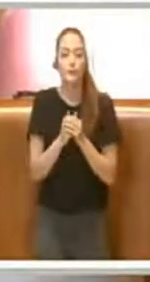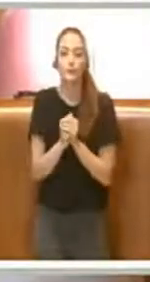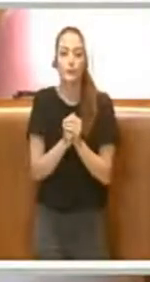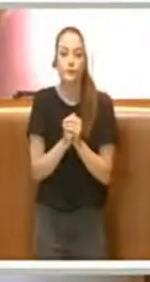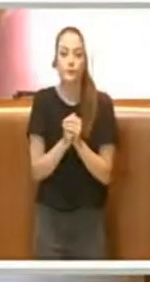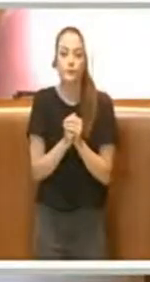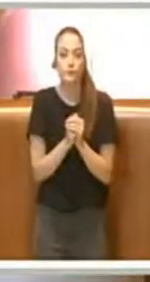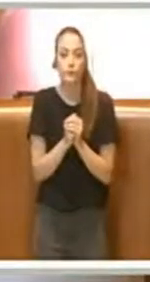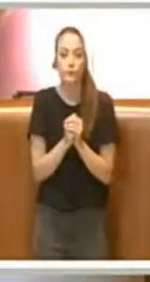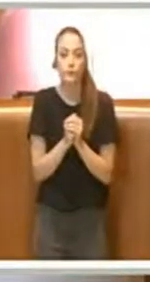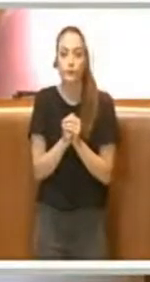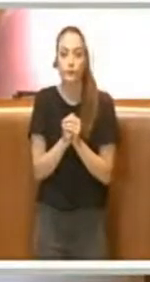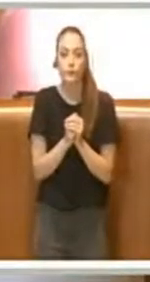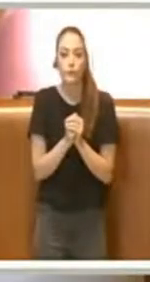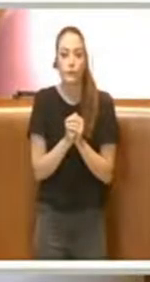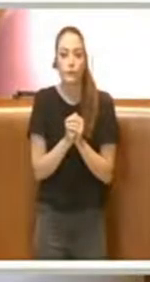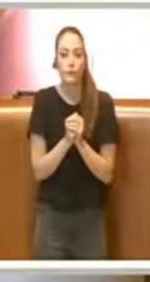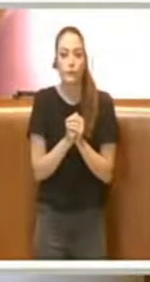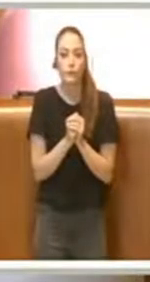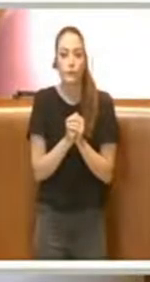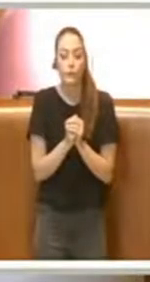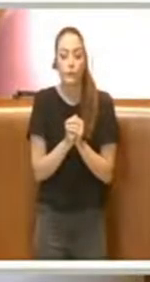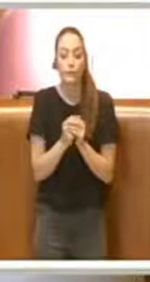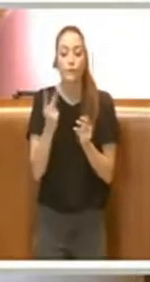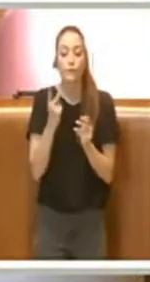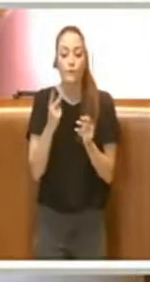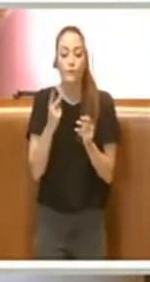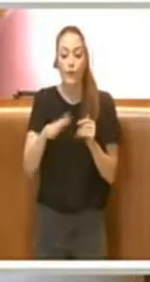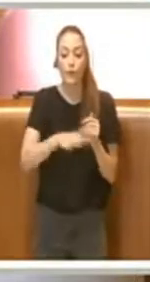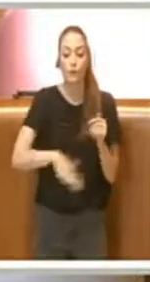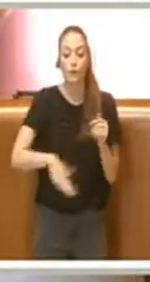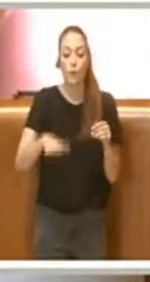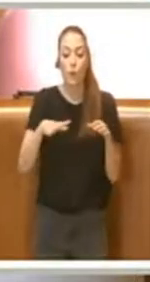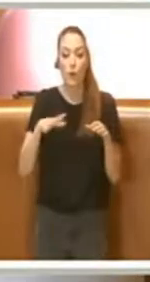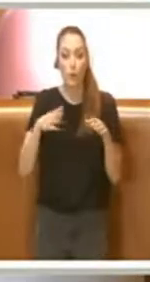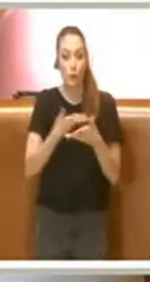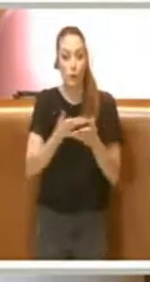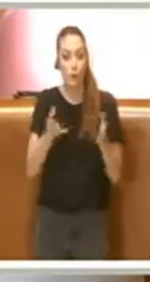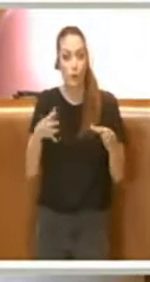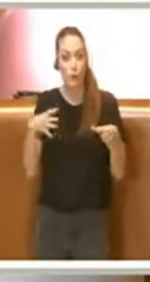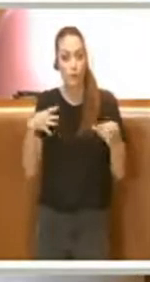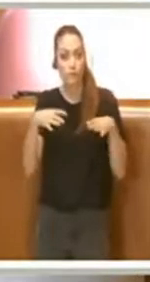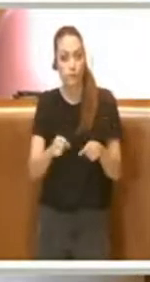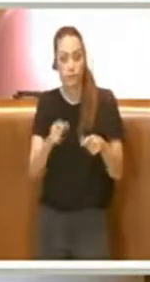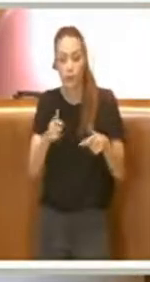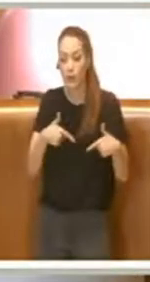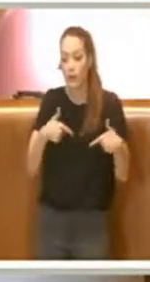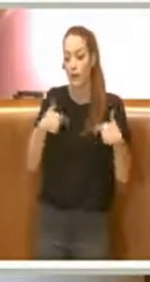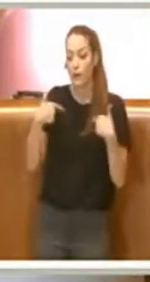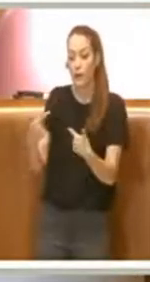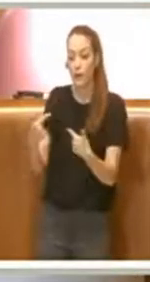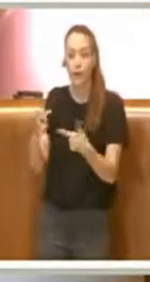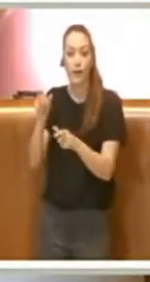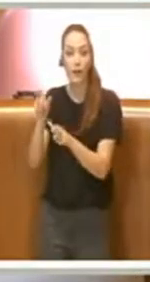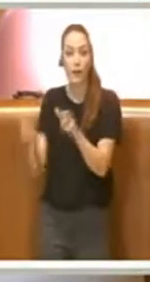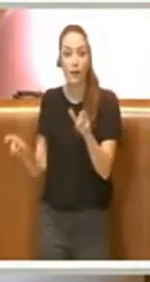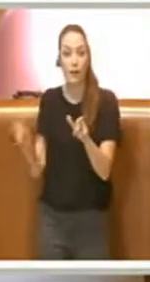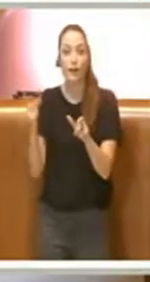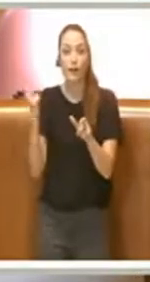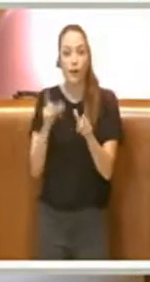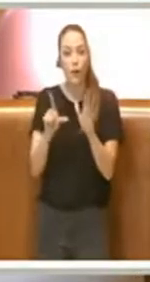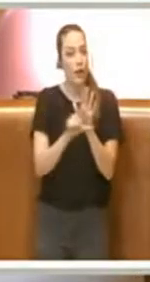Andando a dare occupazione di suolo pubblico a quei soggetti che la legge oggi non prevede e che